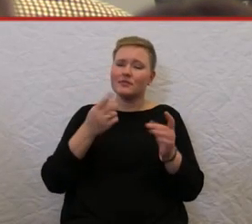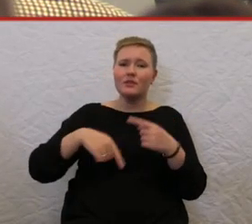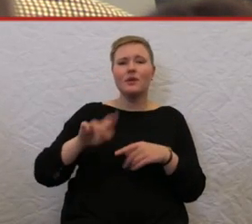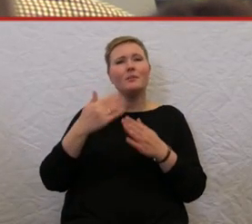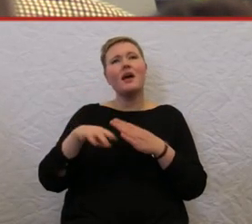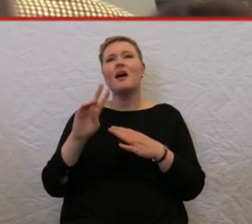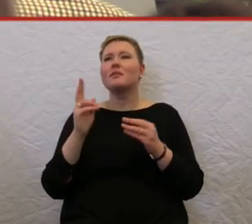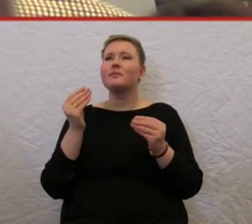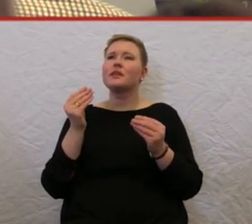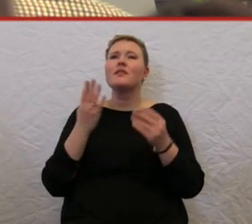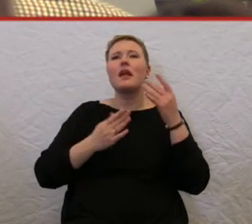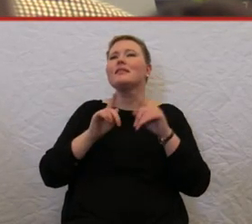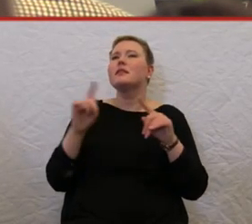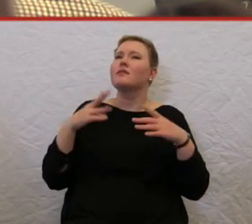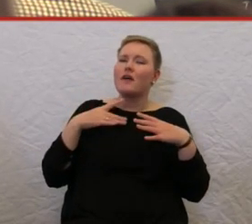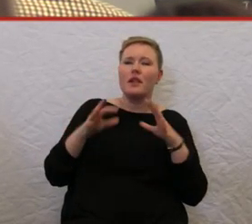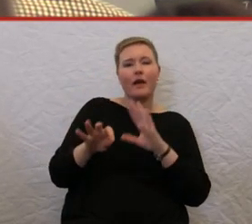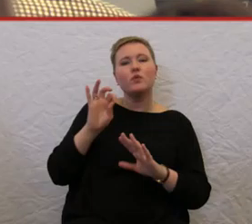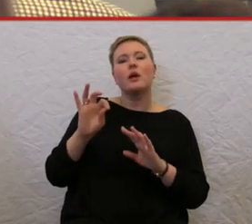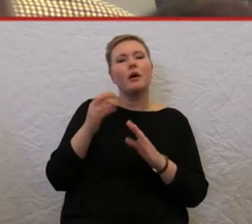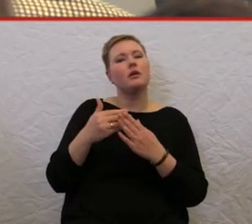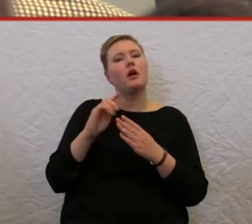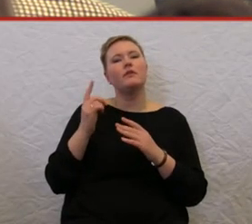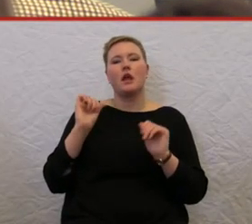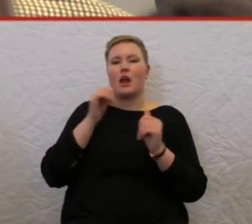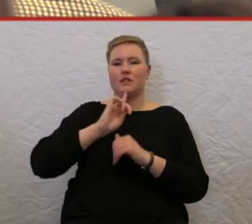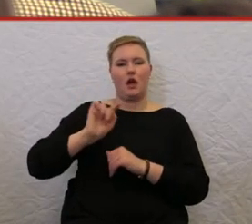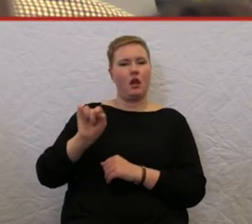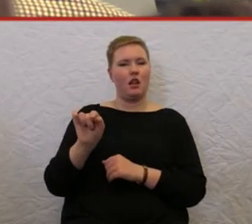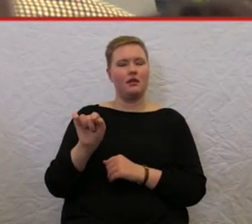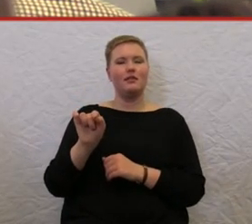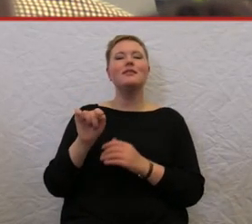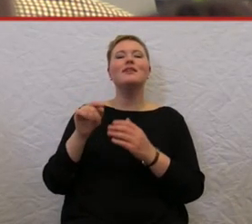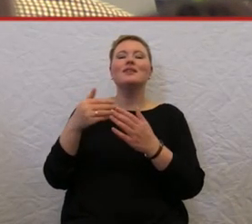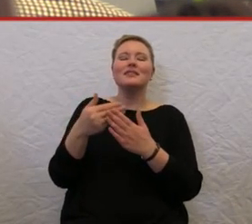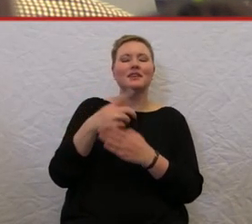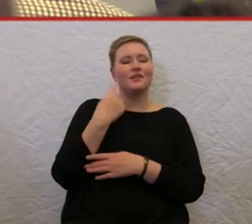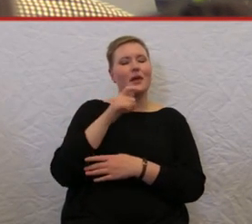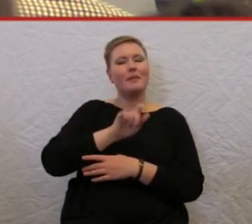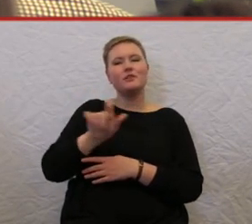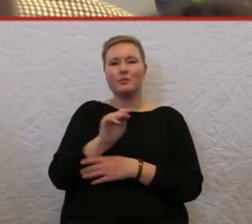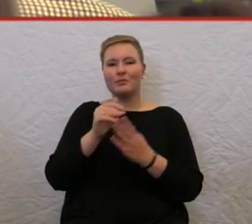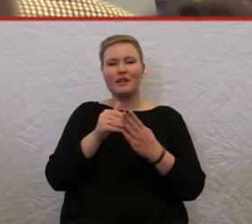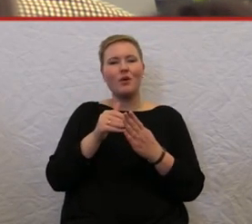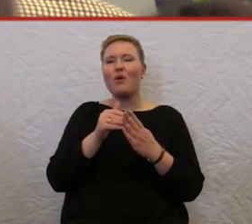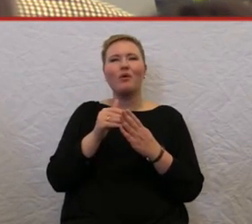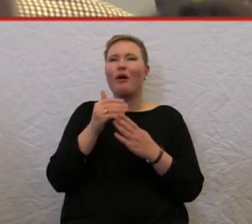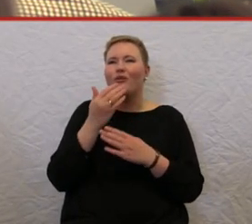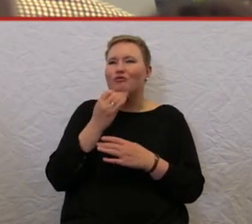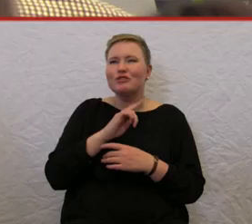vielleicht nicht freiwillig gewählten Lifestyle. Aber wir Menschen mit Behinderung wollen auch nicht zwangsläufig von